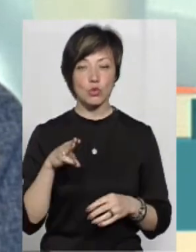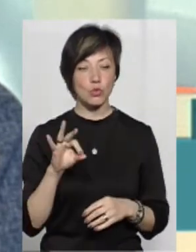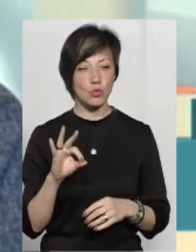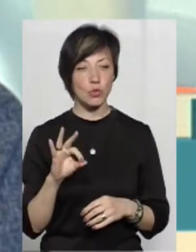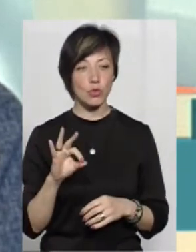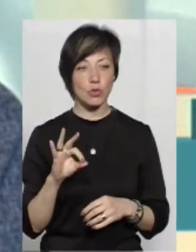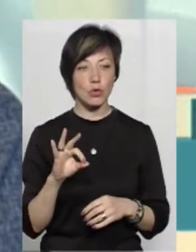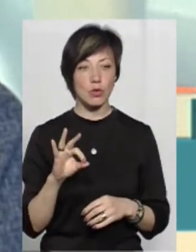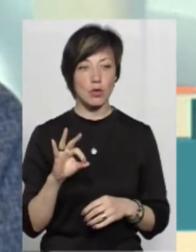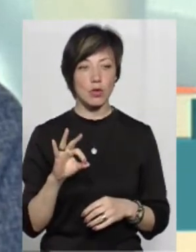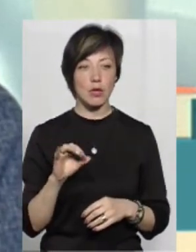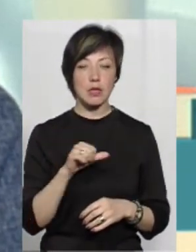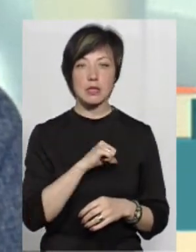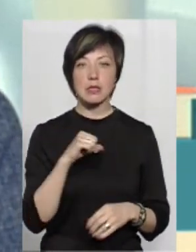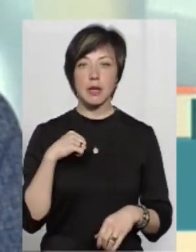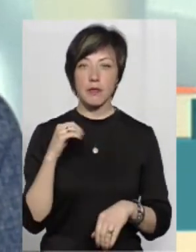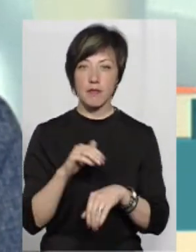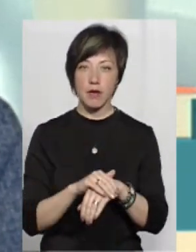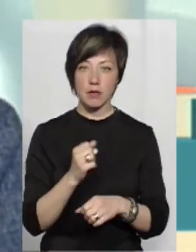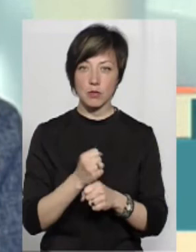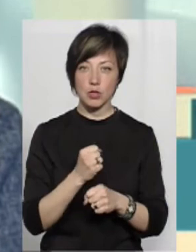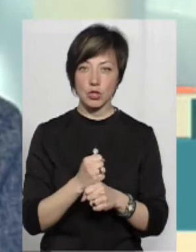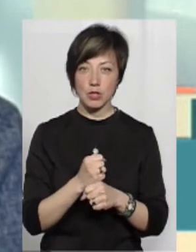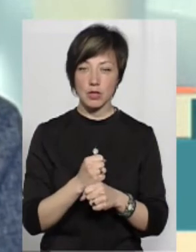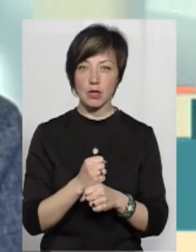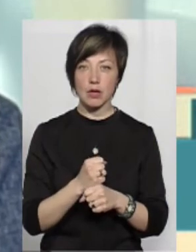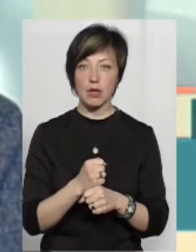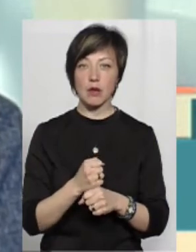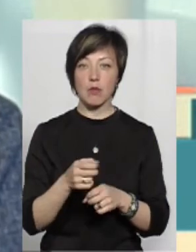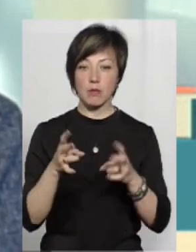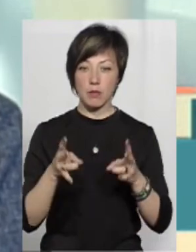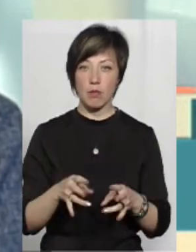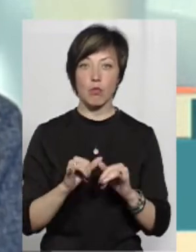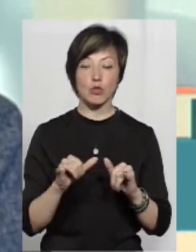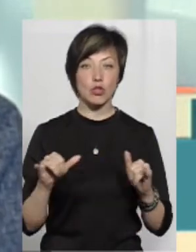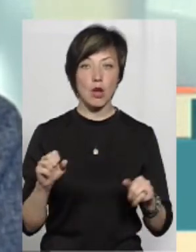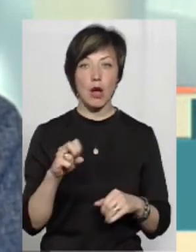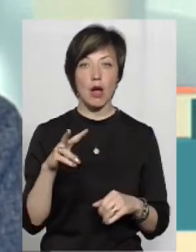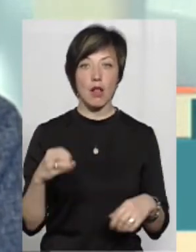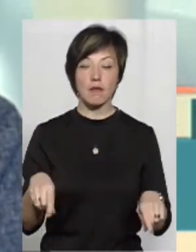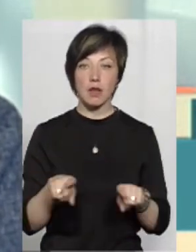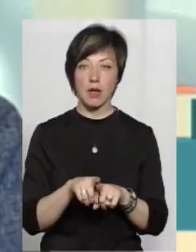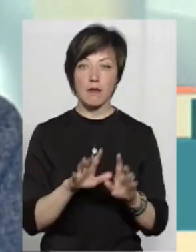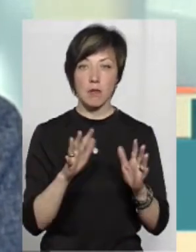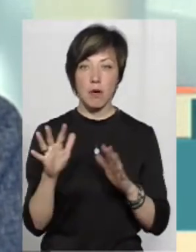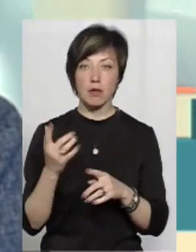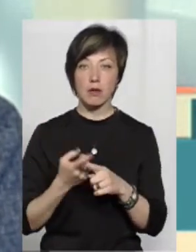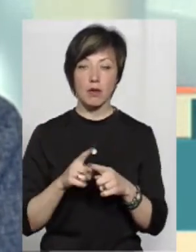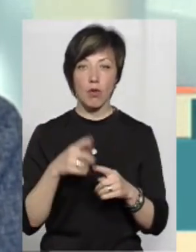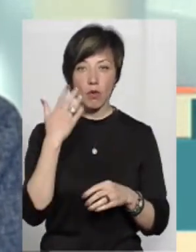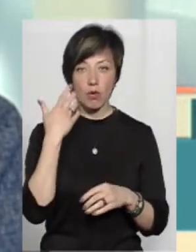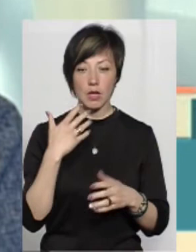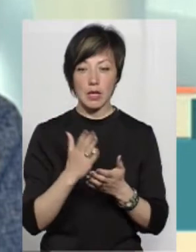То, ну, сам факт спричинення легких тілесних, він є поширений. Тобто, але в таких випадках, коли це